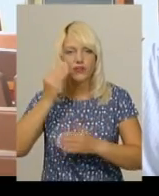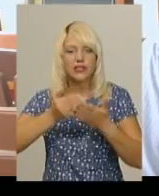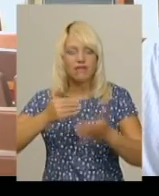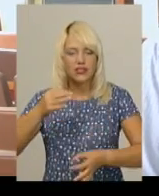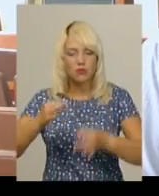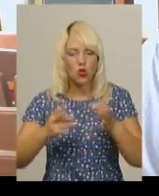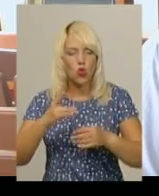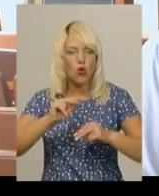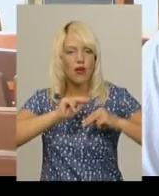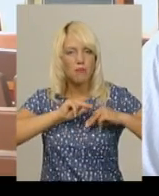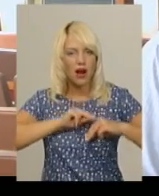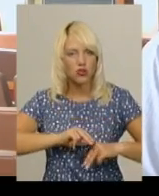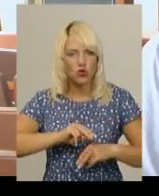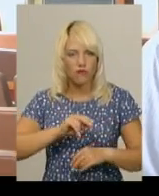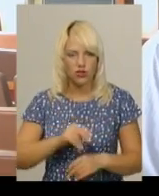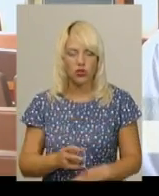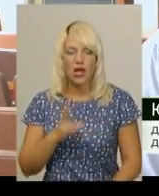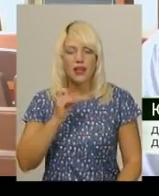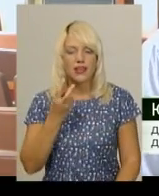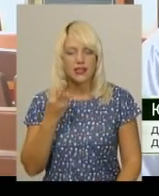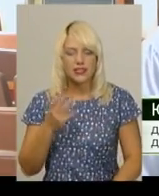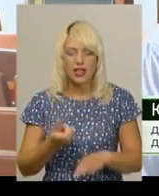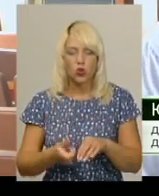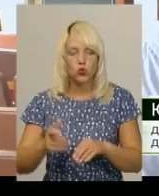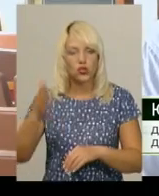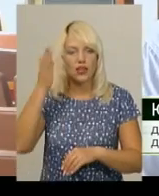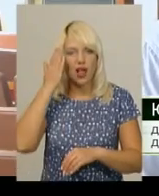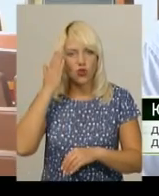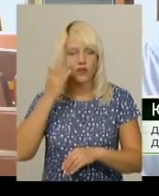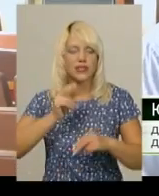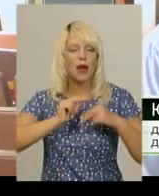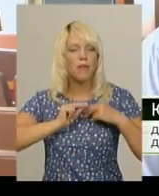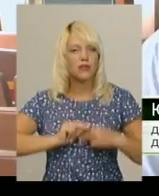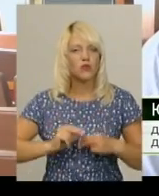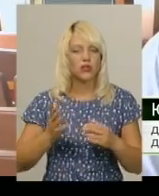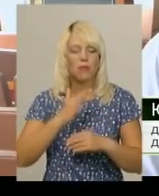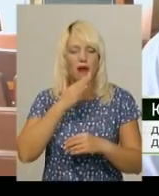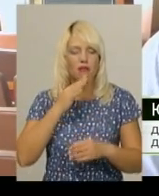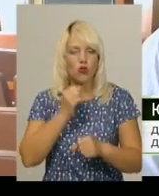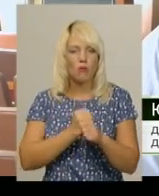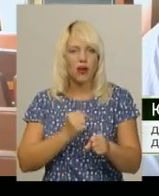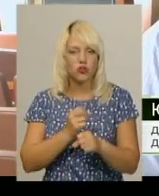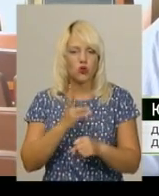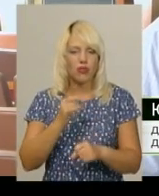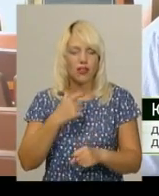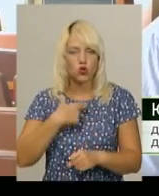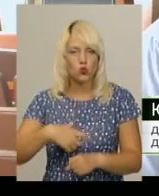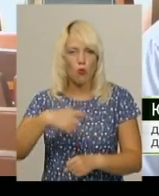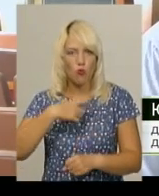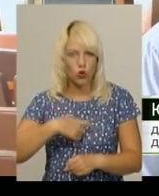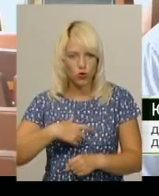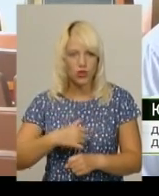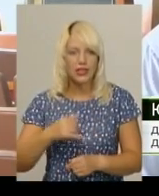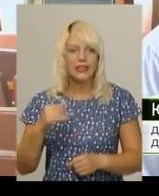Настя – це така дитина, яка дуже талановита, працьовита, яка дуже багато працює над собою. І